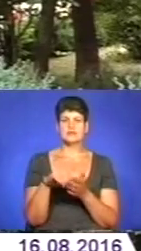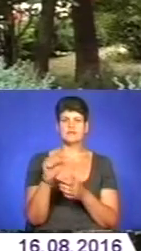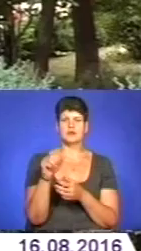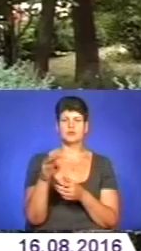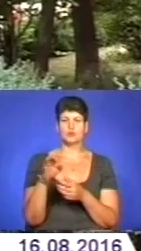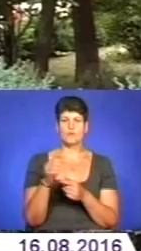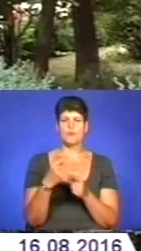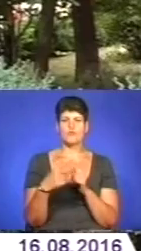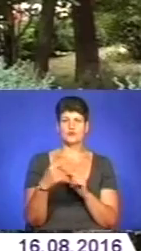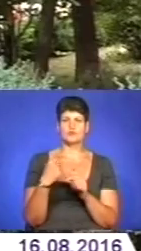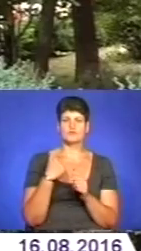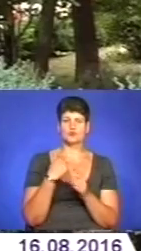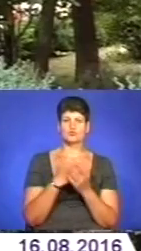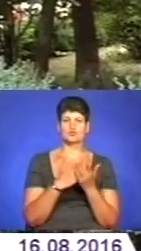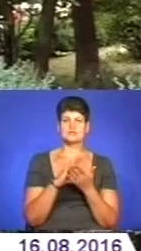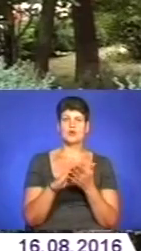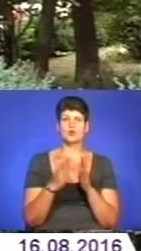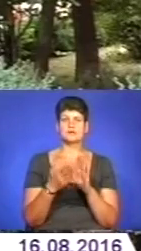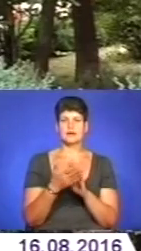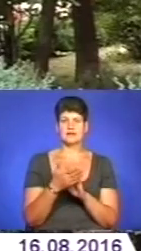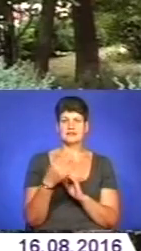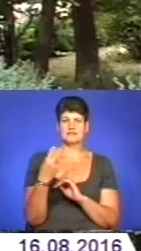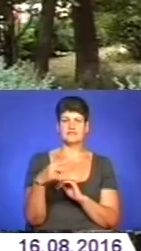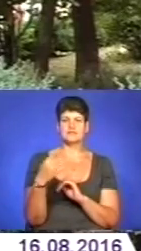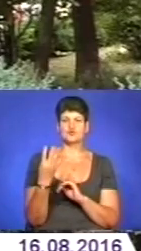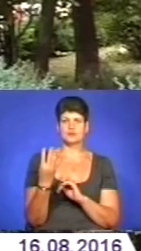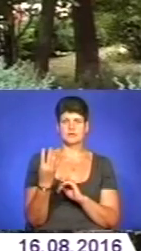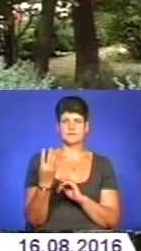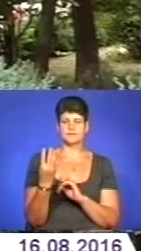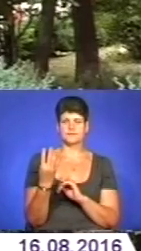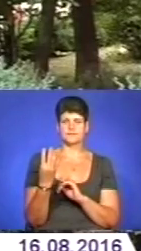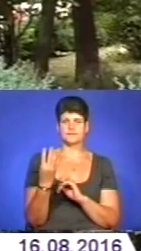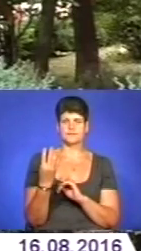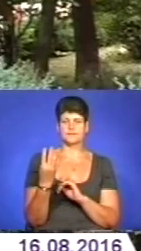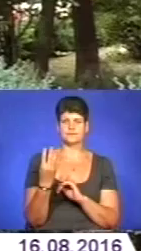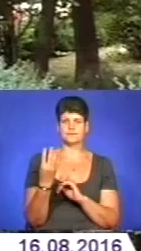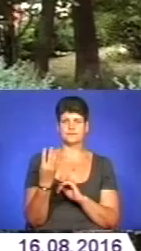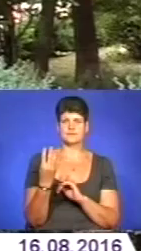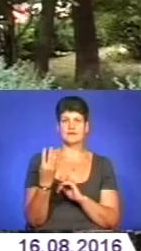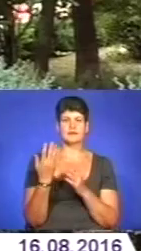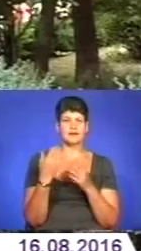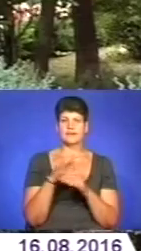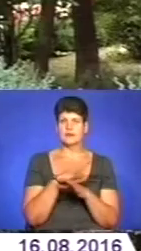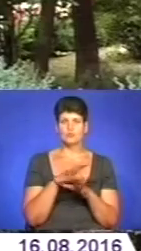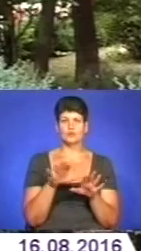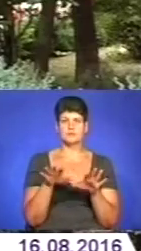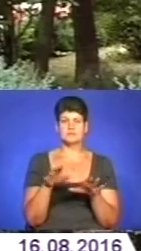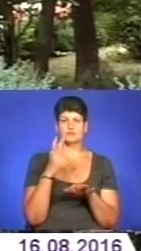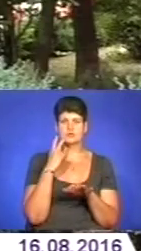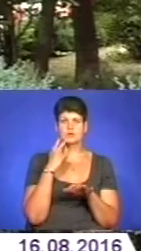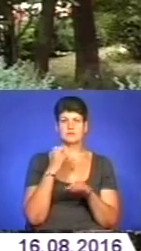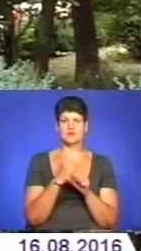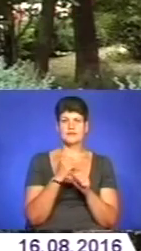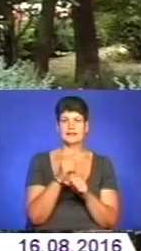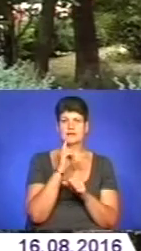повернулися на військову службу за контрактом. 24 з них, для яких не було постійного місця праці, працювали на